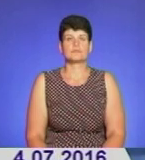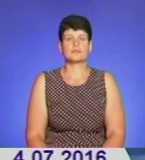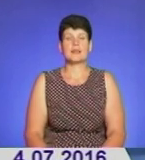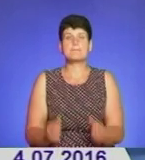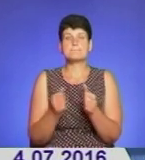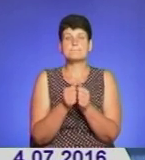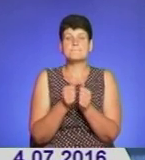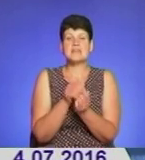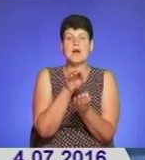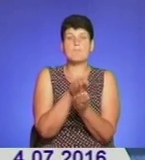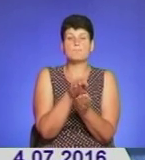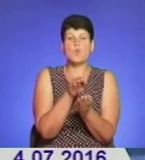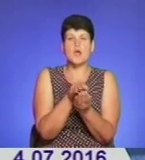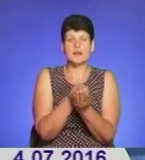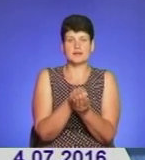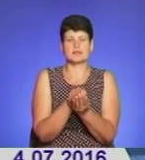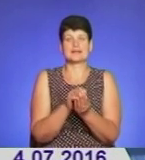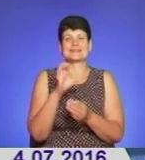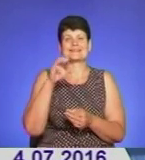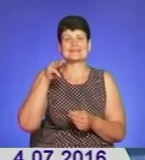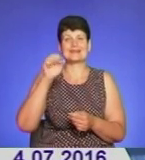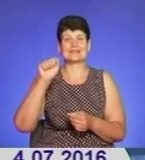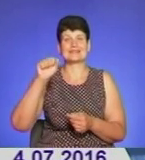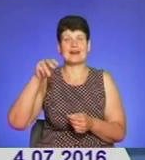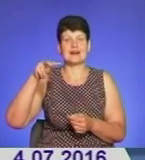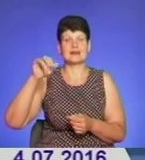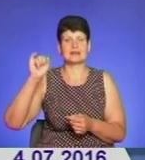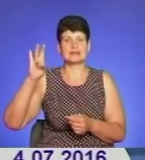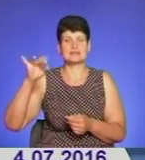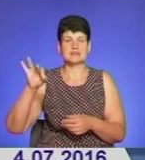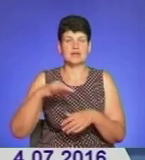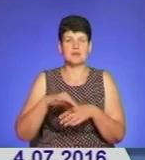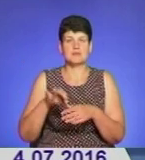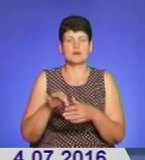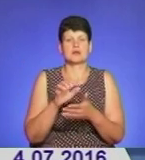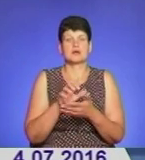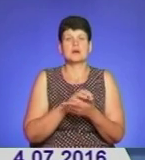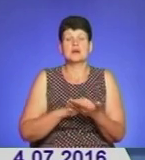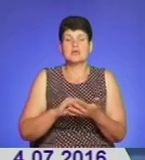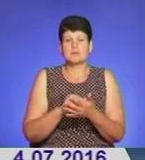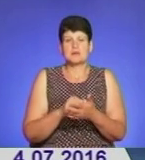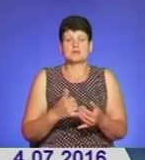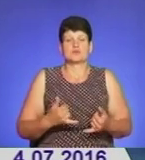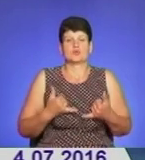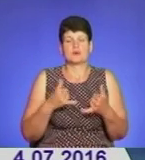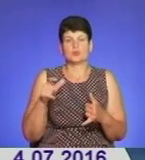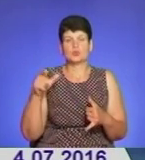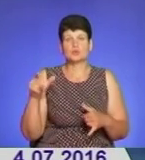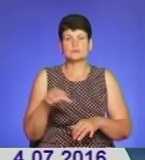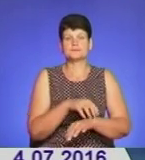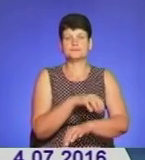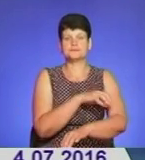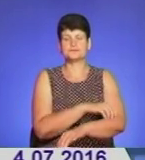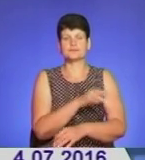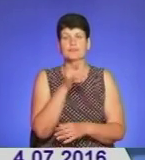Біля могили жертвам сталінських репресій, що на Миколинецькому кладовищі, вшанували жертв більшовицького режиму. Там провели мітинг реквієм